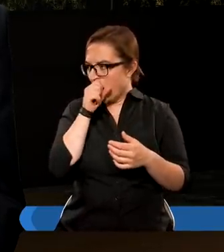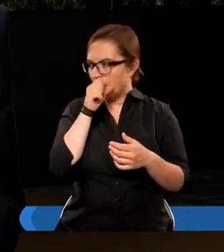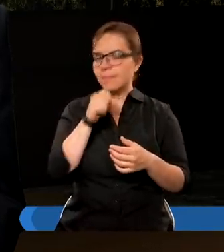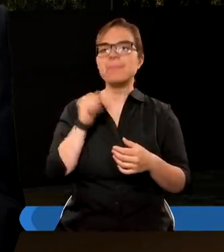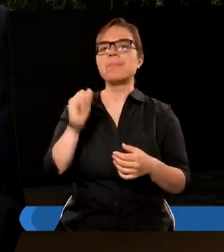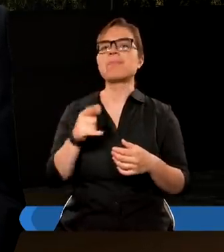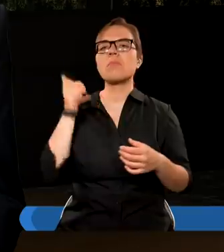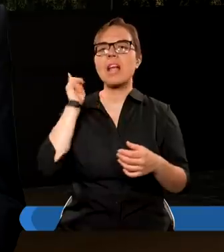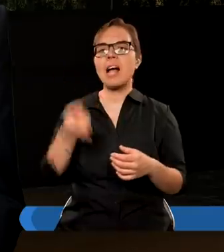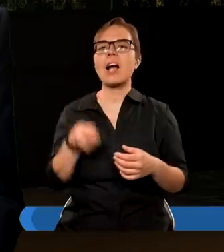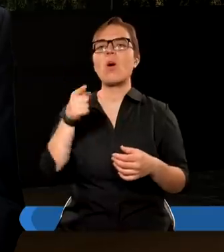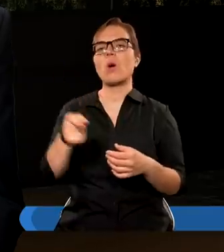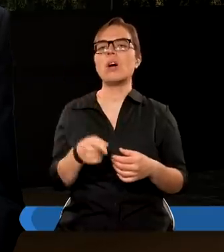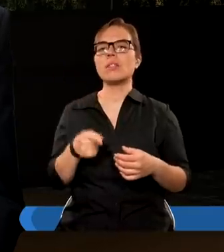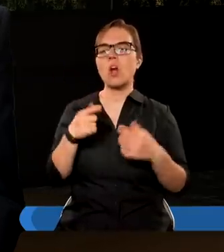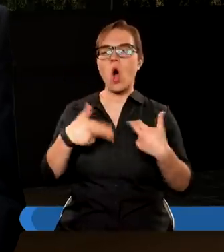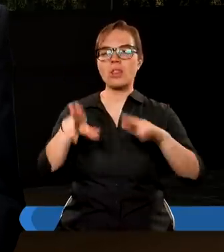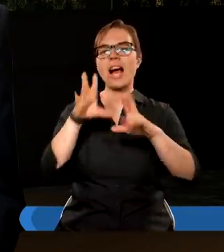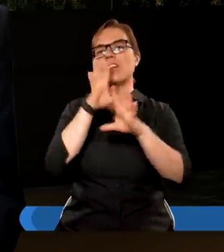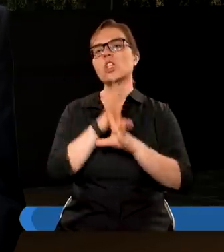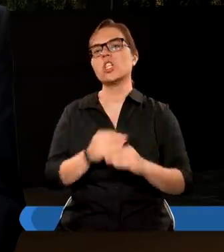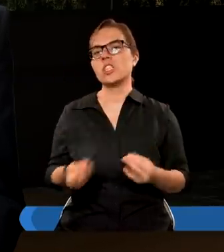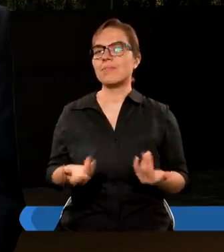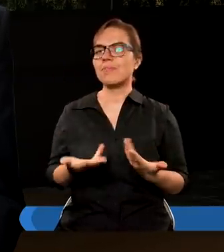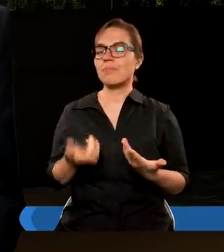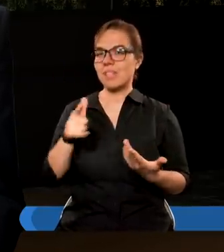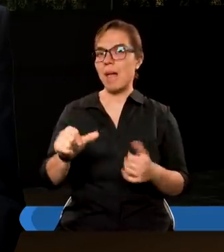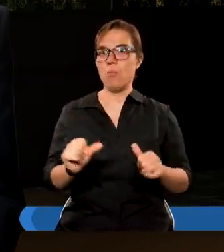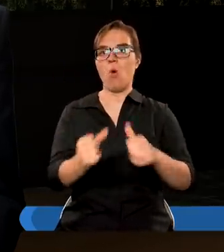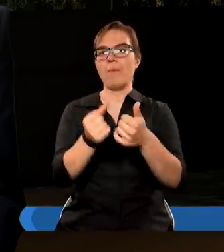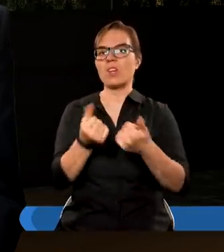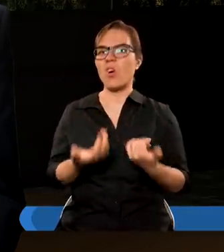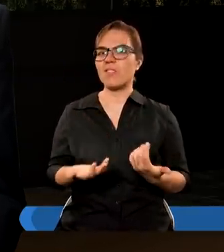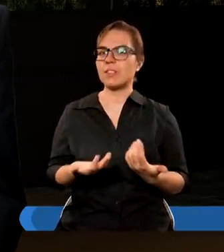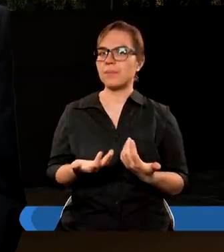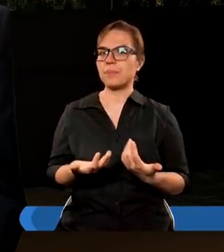i nakazał oddanie czci temu pomnikowi.